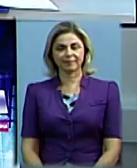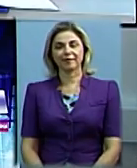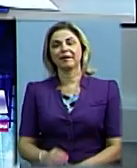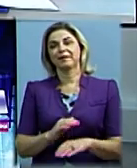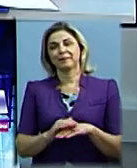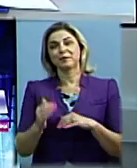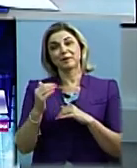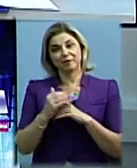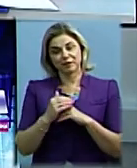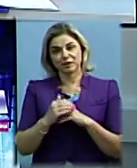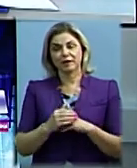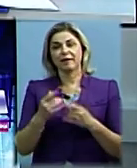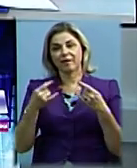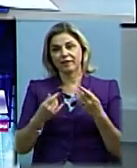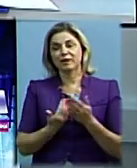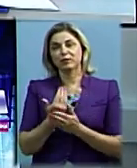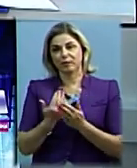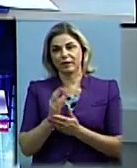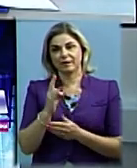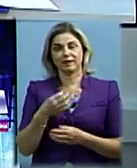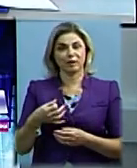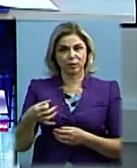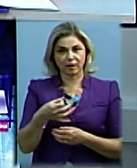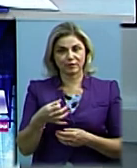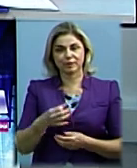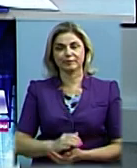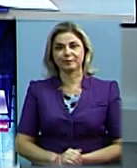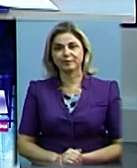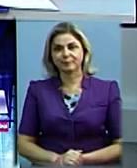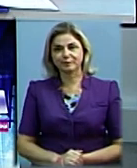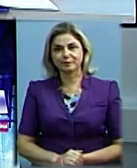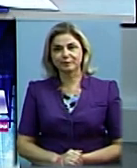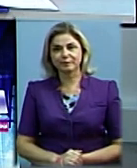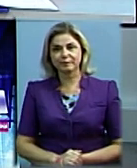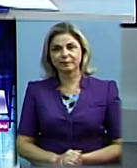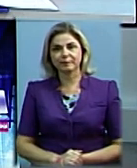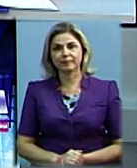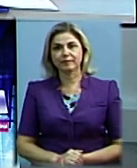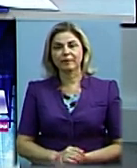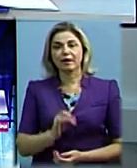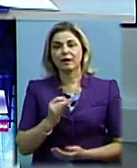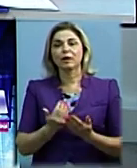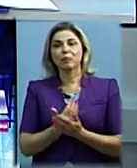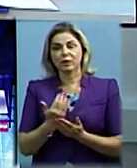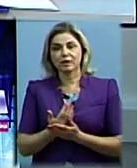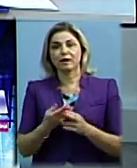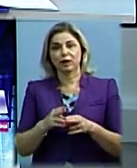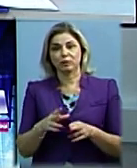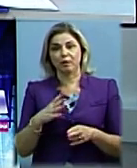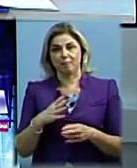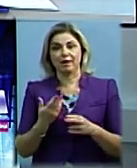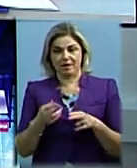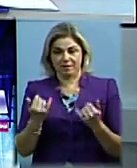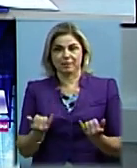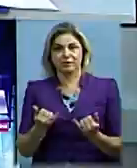Доброго вечора! В ефірі телевізійні новини Миколаївщини. В студії для вас сьогодні працює Виння Голубова і до події, які стались на цей